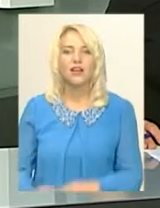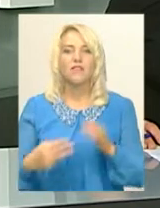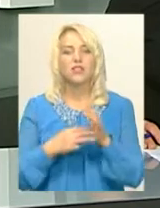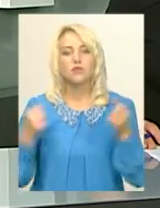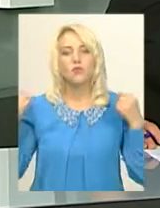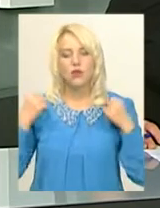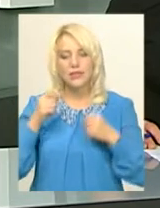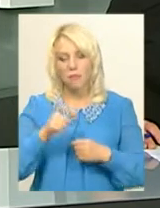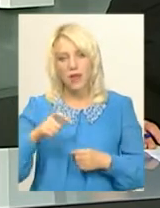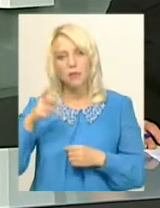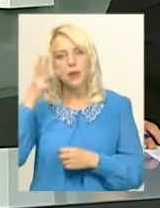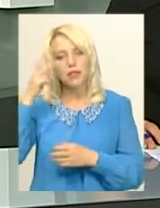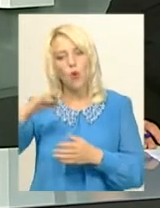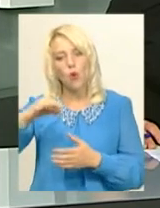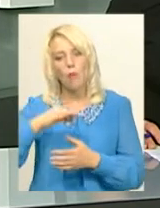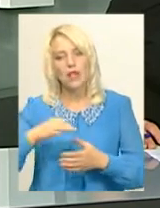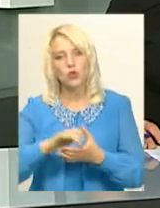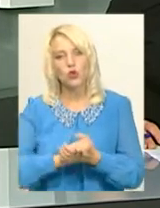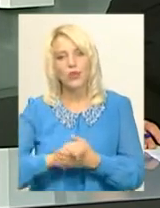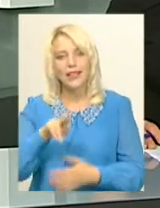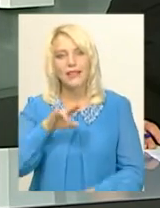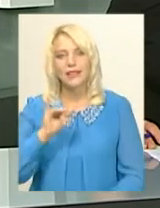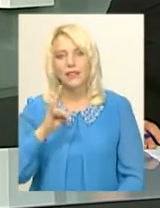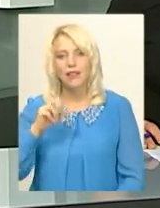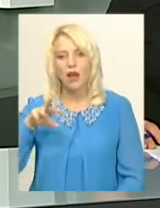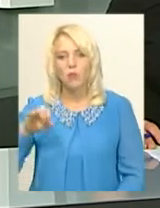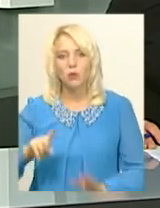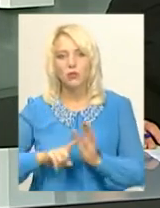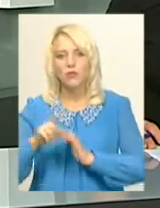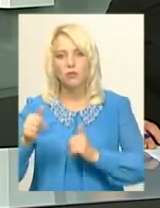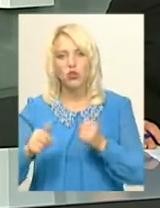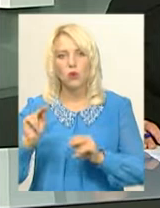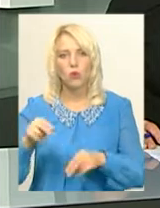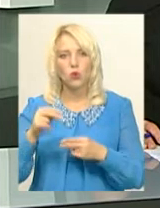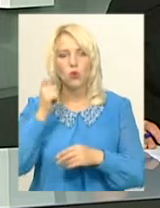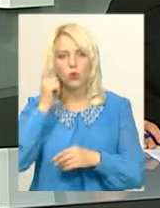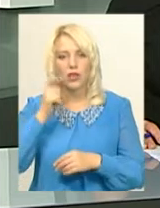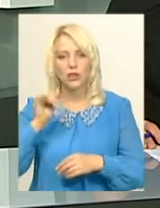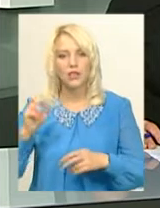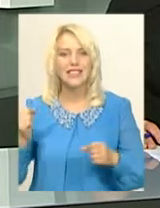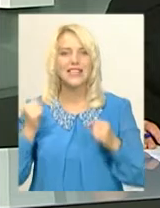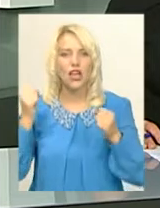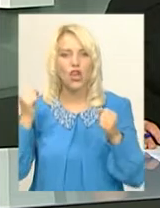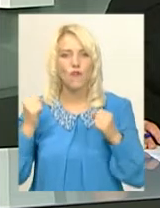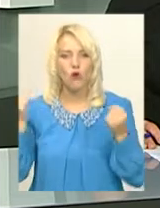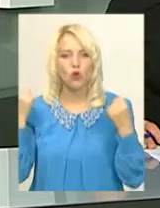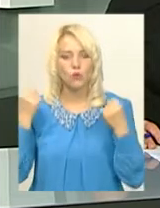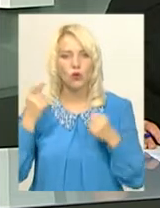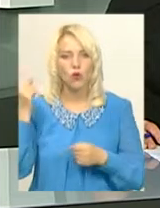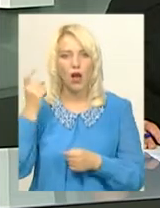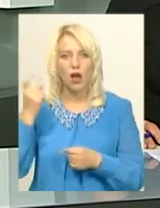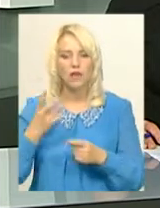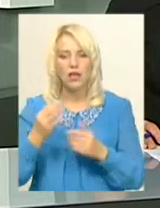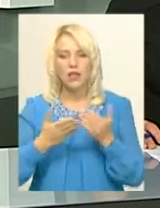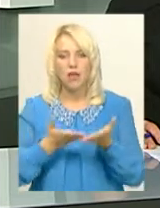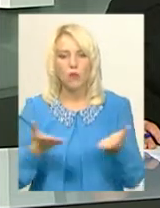спортсменів Хмельницького обласного товариства «Динамо» розпочали змагатися на чемпіонаті України з гирьового спорту в Харкові. Сьогодні на помости